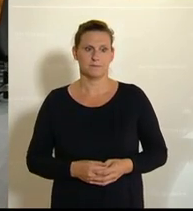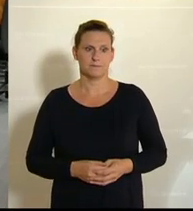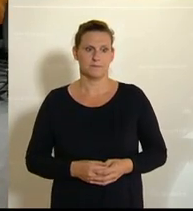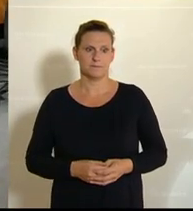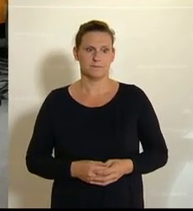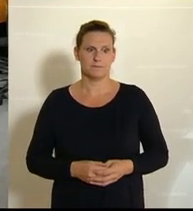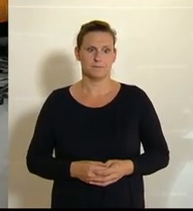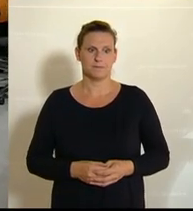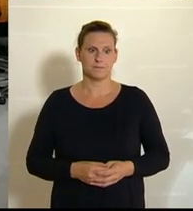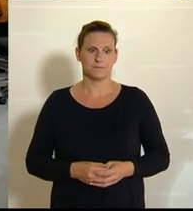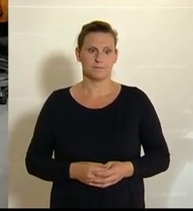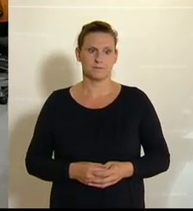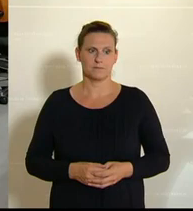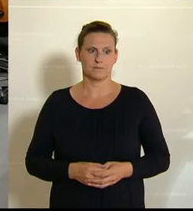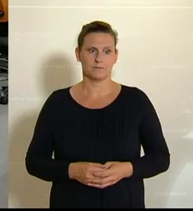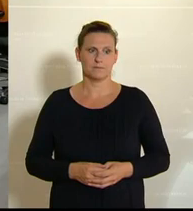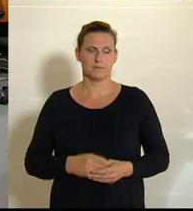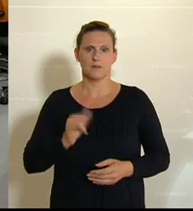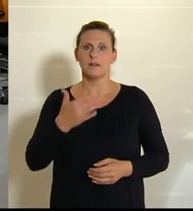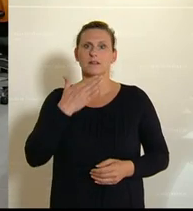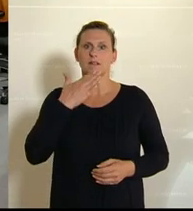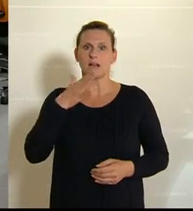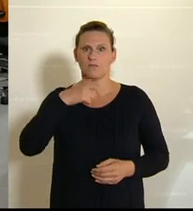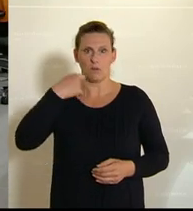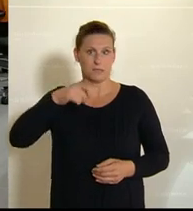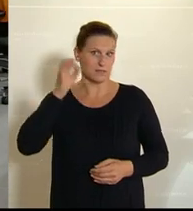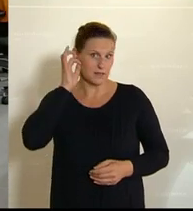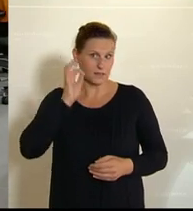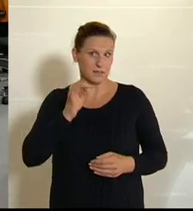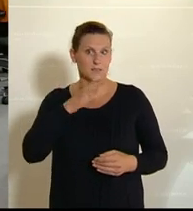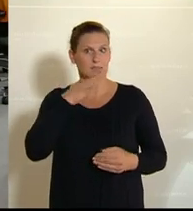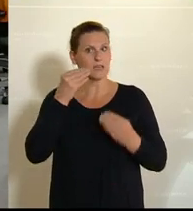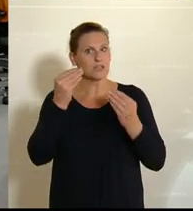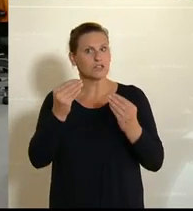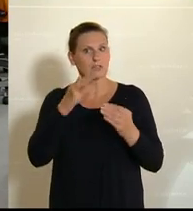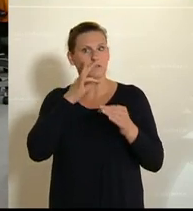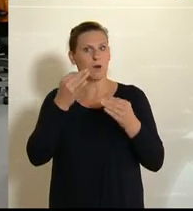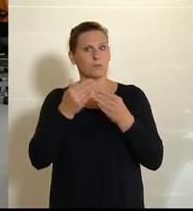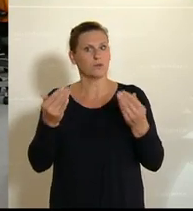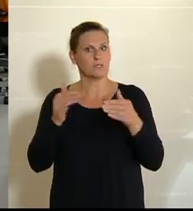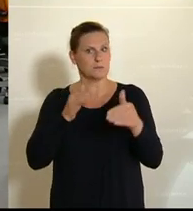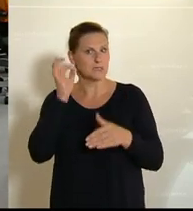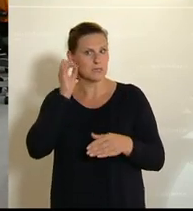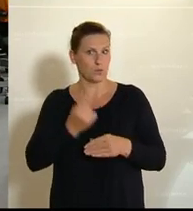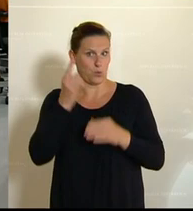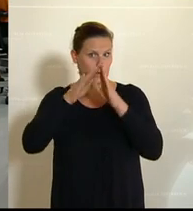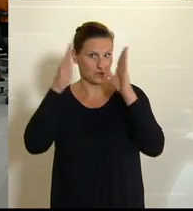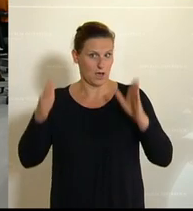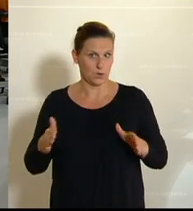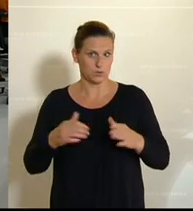Juristin und beim Land Steiermark beschäftigt. Sehr geschätzte Frau Bundesministerin Hohes Haus,